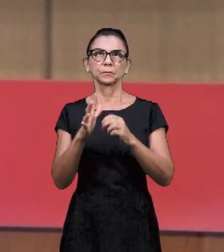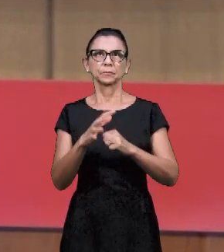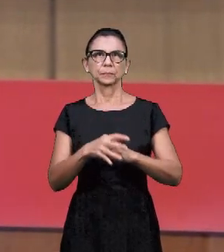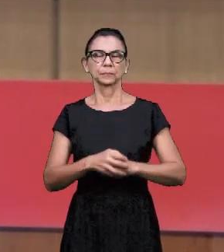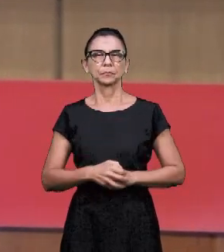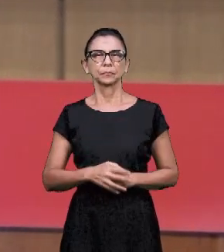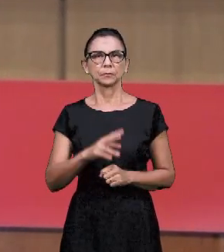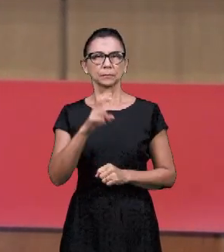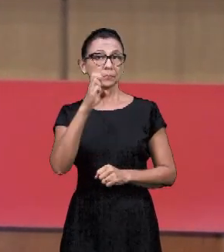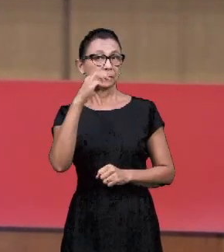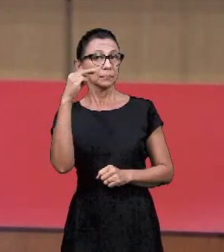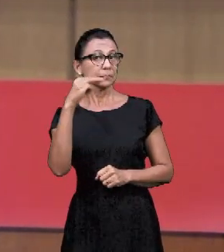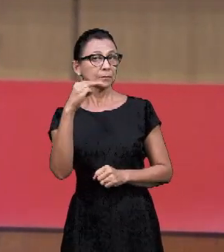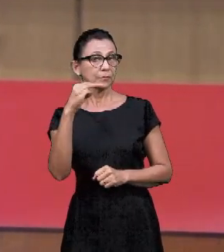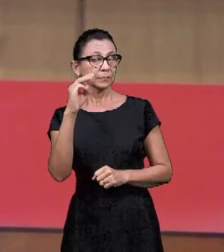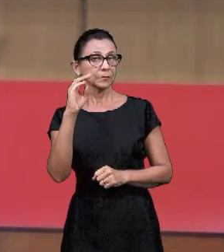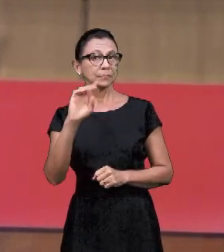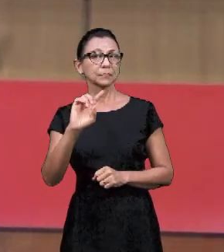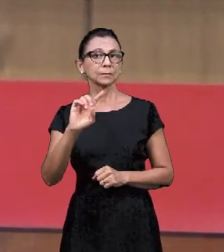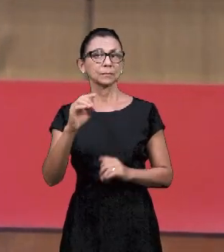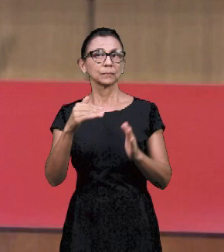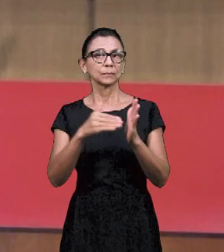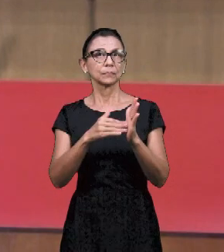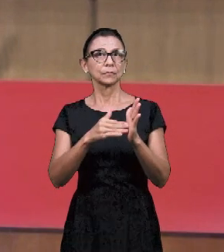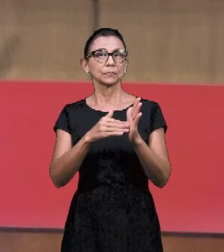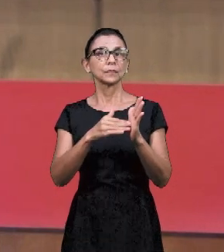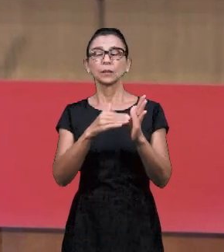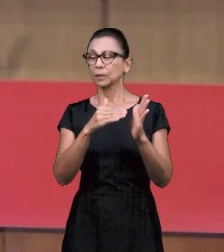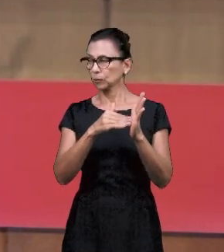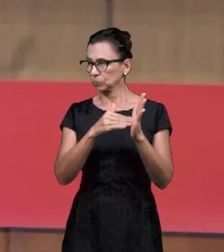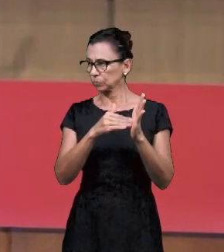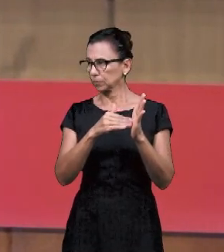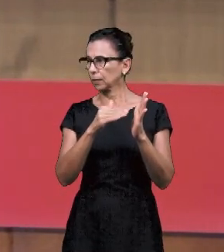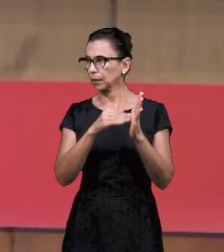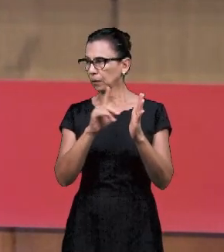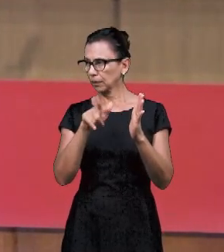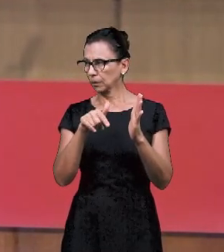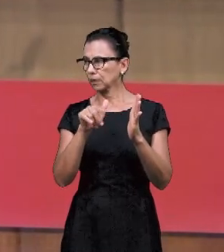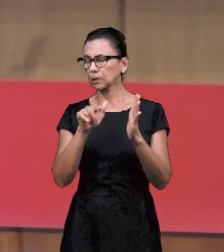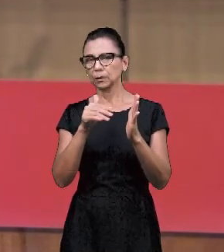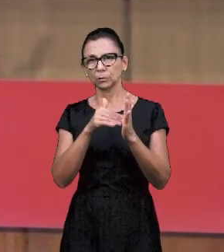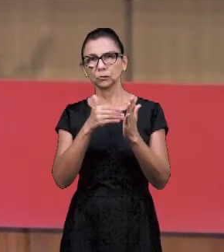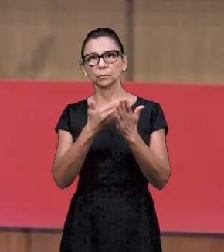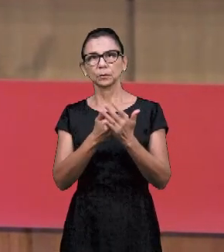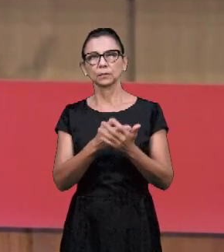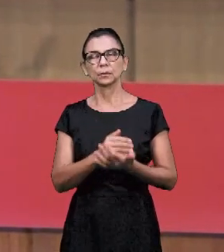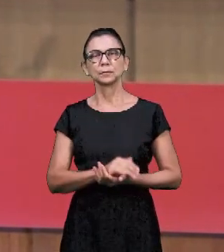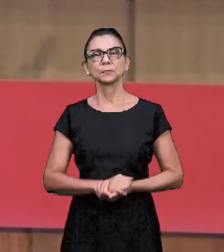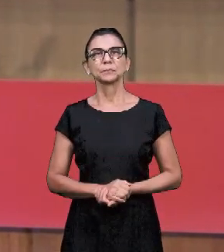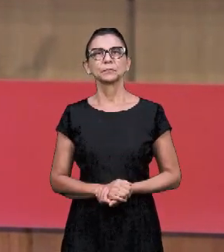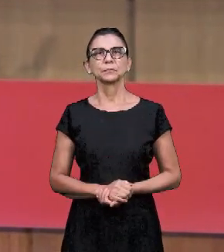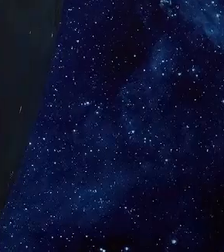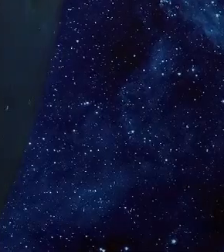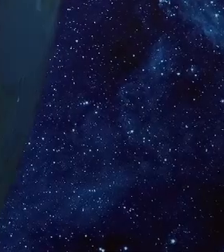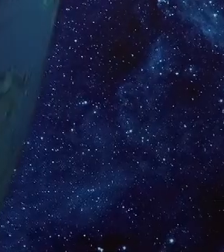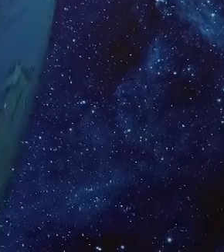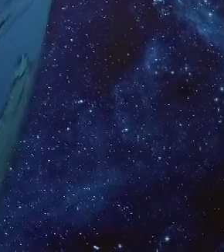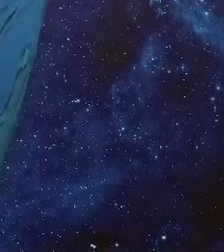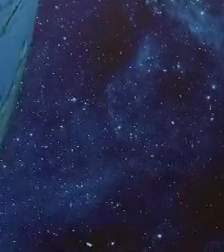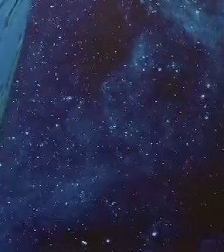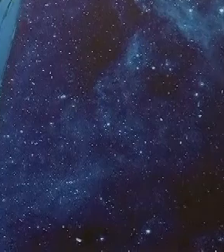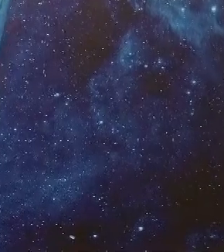Иисуса. Аминь. Пять минут перерыва. К последнему занятию. Мир Божий, братья и сёстры.